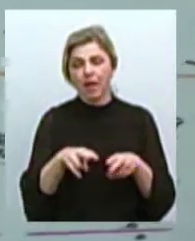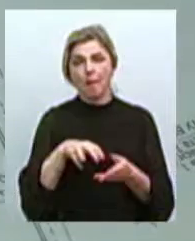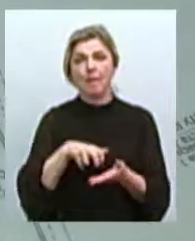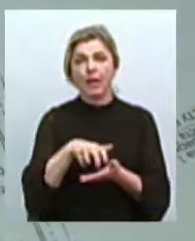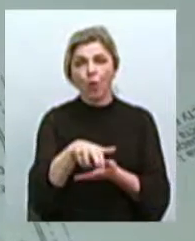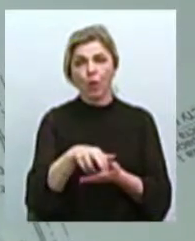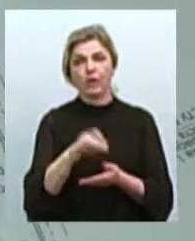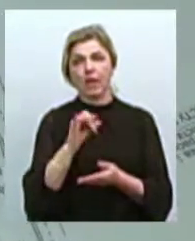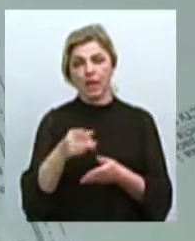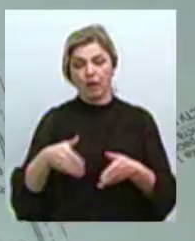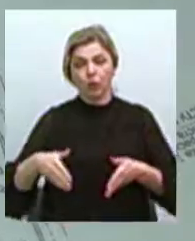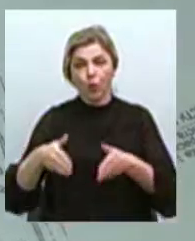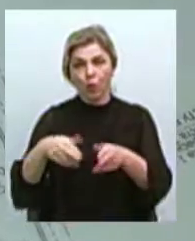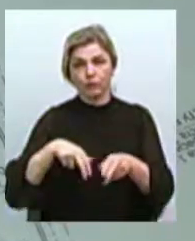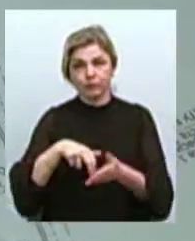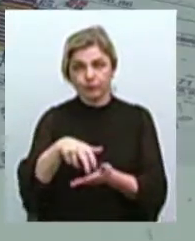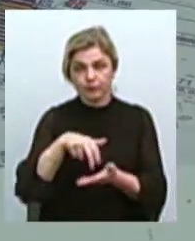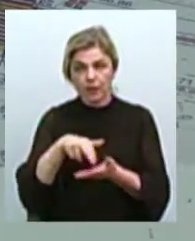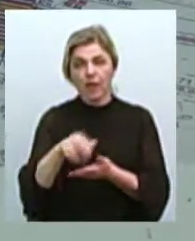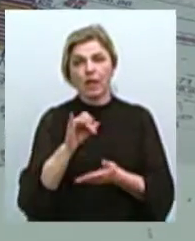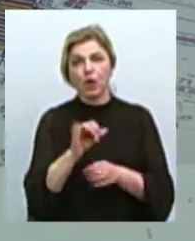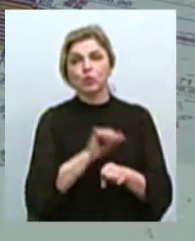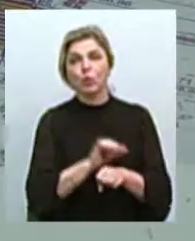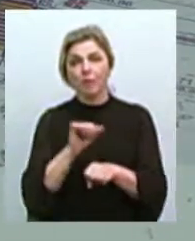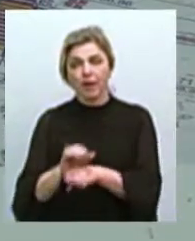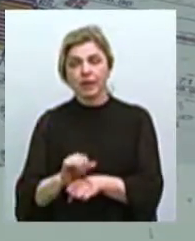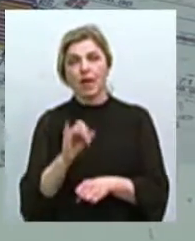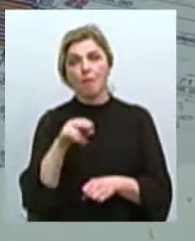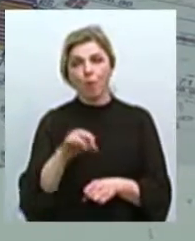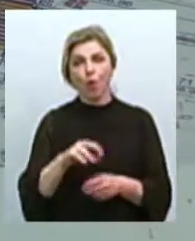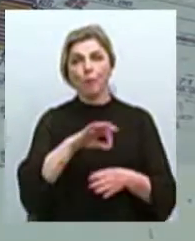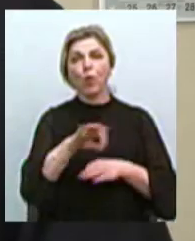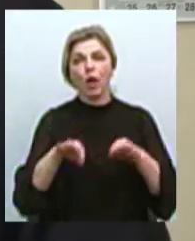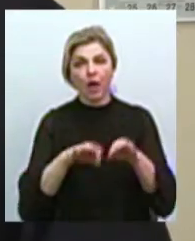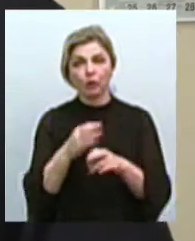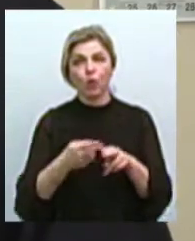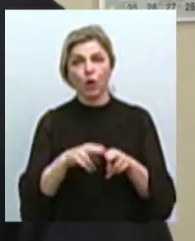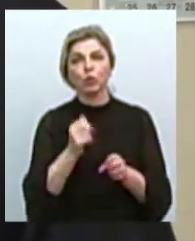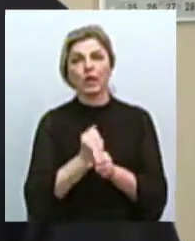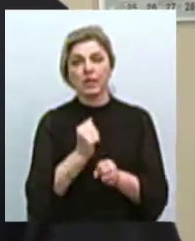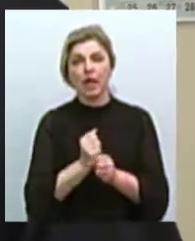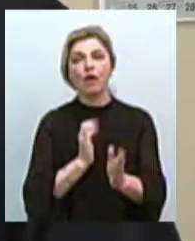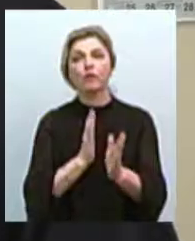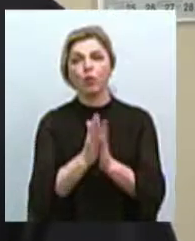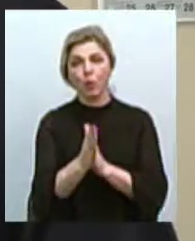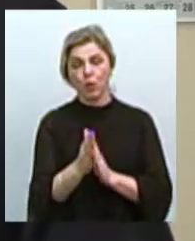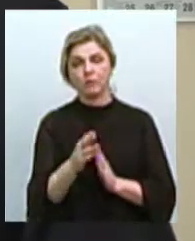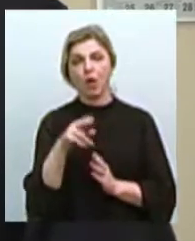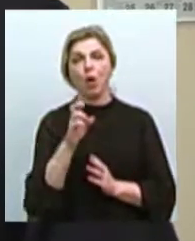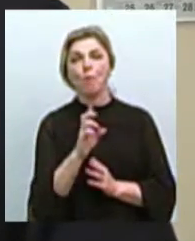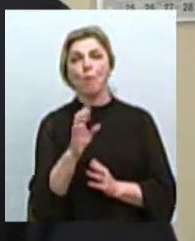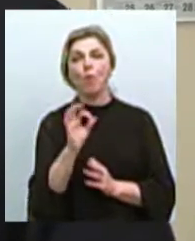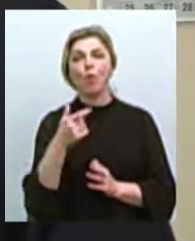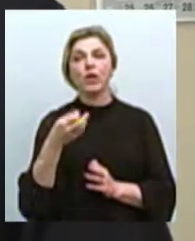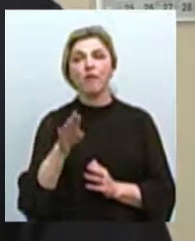і два комплекси зупинок. Це скляні зупинки за тим типом проєкту, який ми робимо вздовж проспекту Богоявленського. Ось цей обсяг